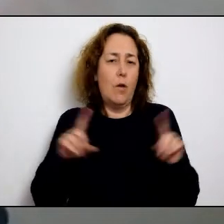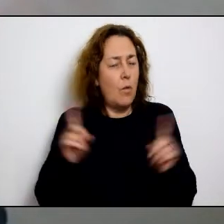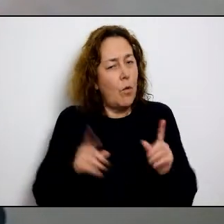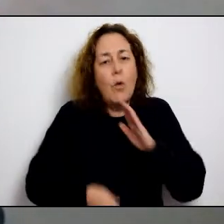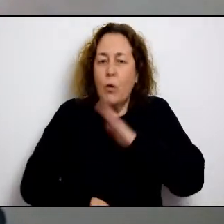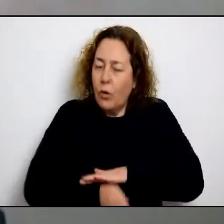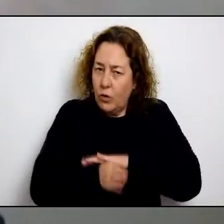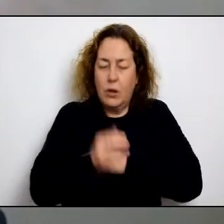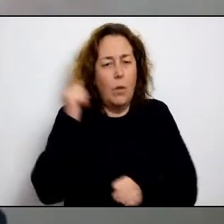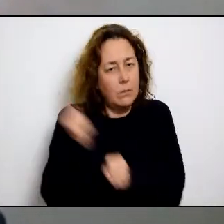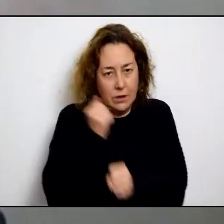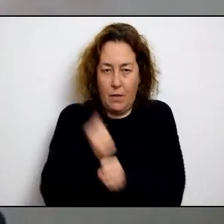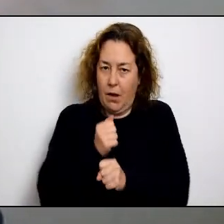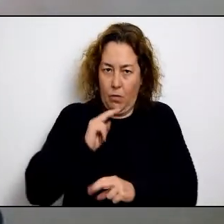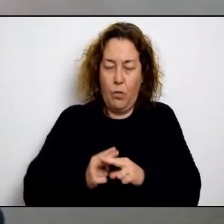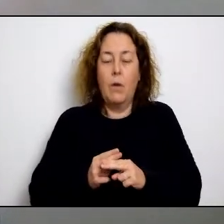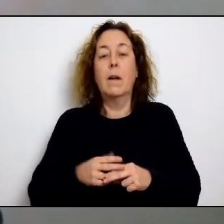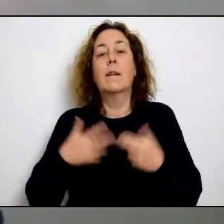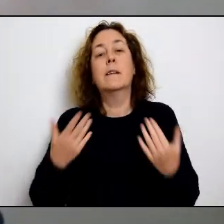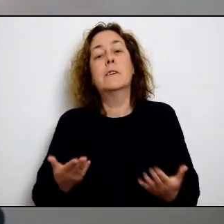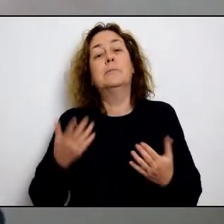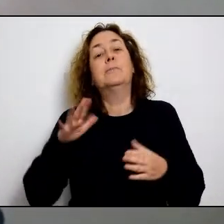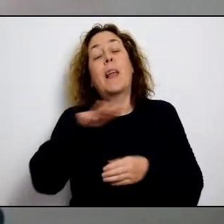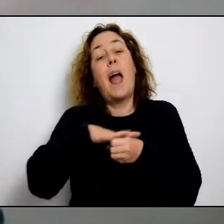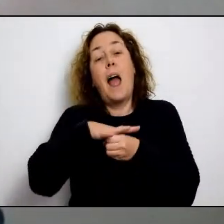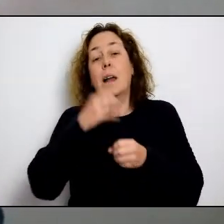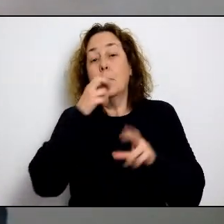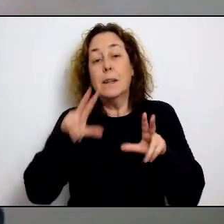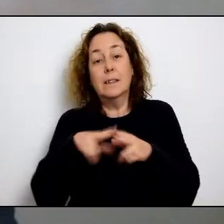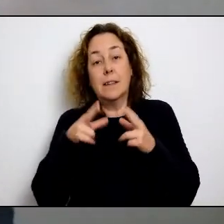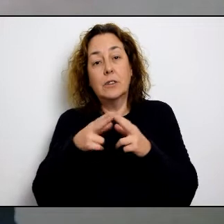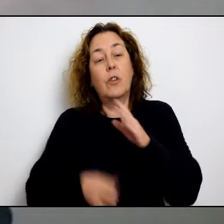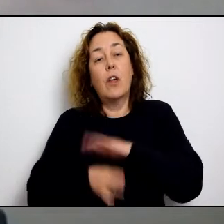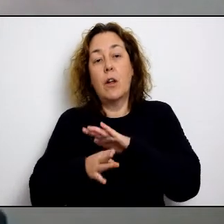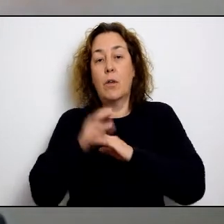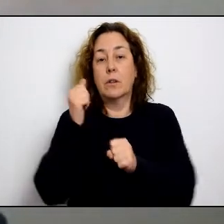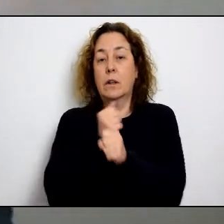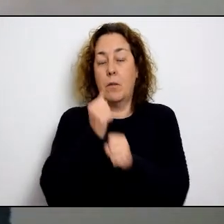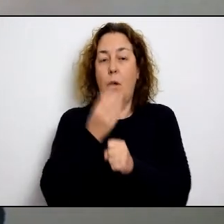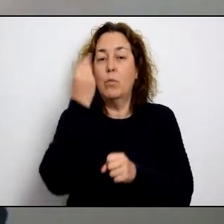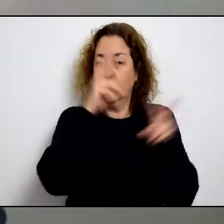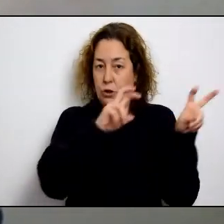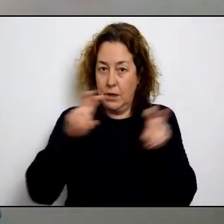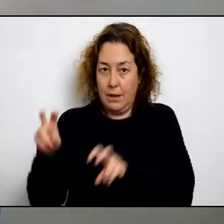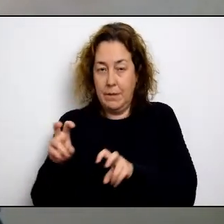però estan preparats per si això fos necessari. No baixam la guàrdia, com estic dient, no defellim i seguim fent feina.